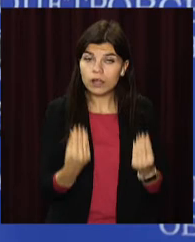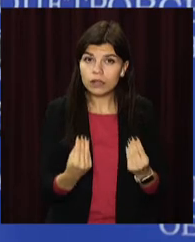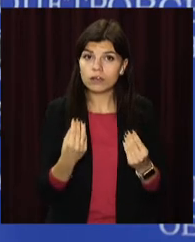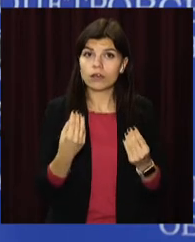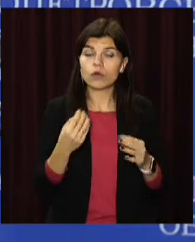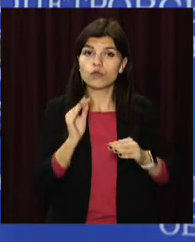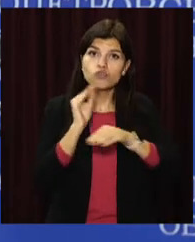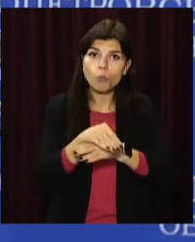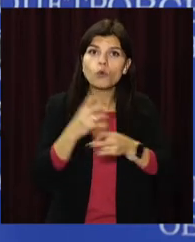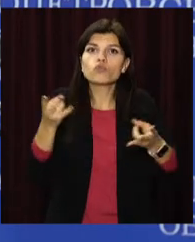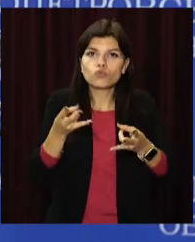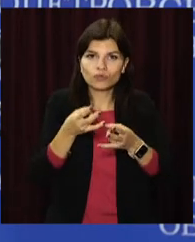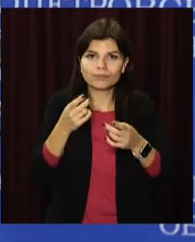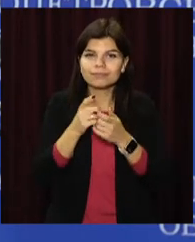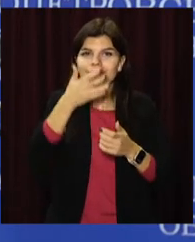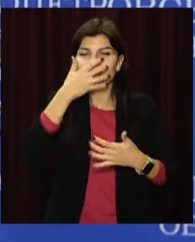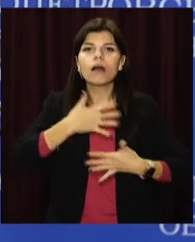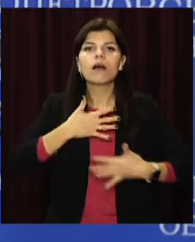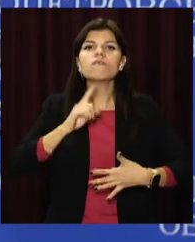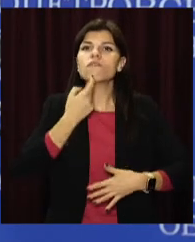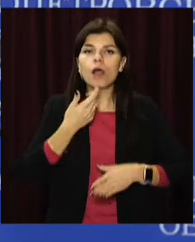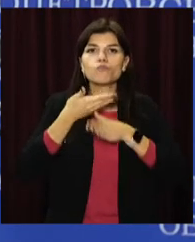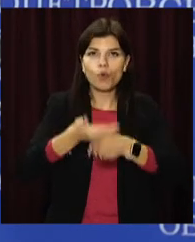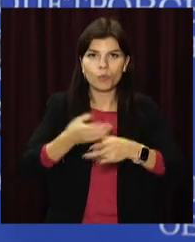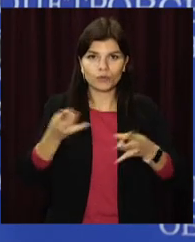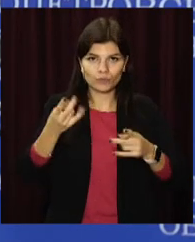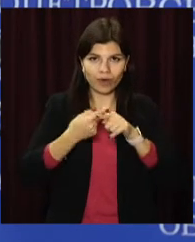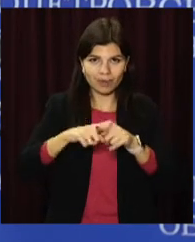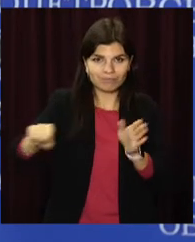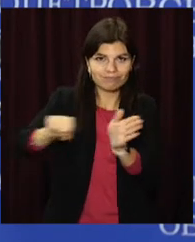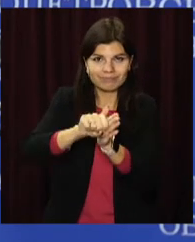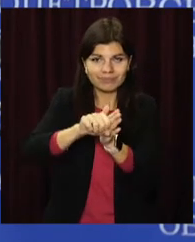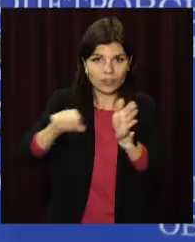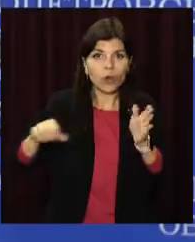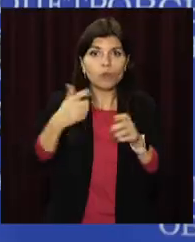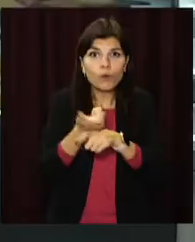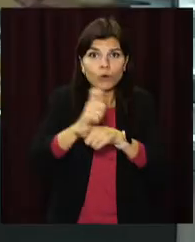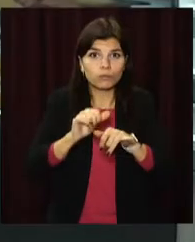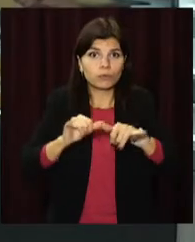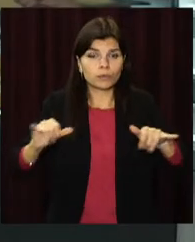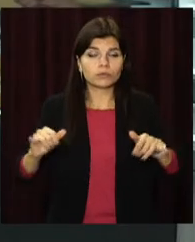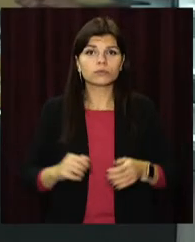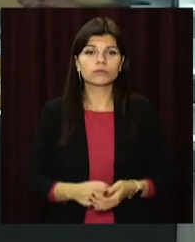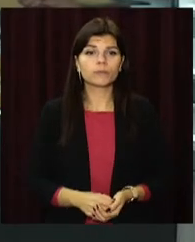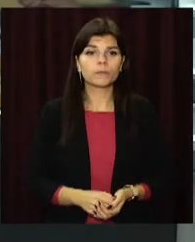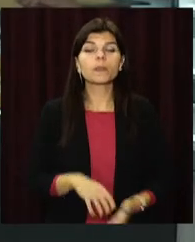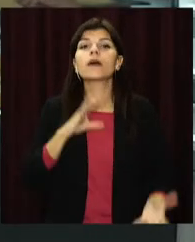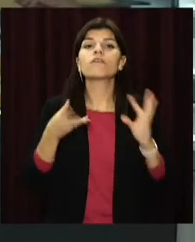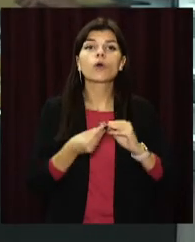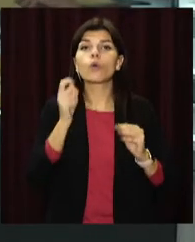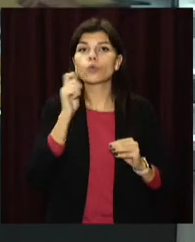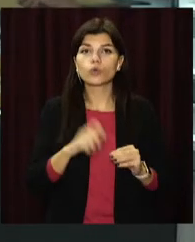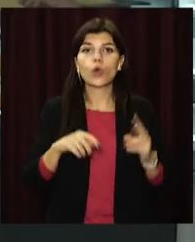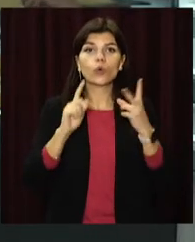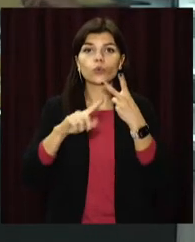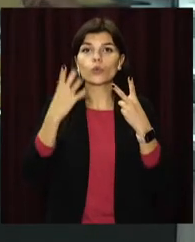кількість пацієнтів з тяжкими дихальними ускладненнями, які потребують кисню, збільшується. Загалом в Україні